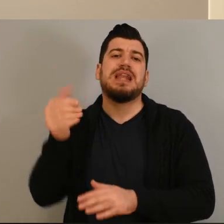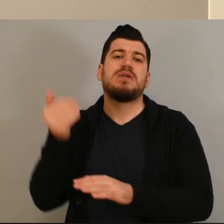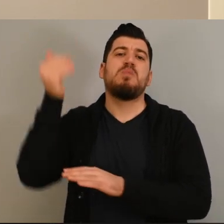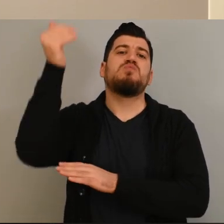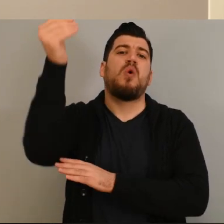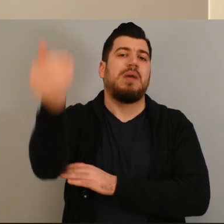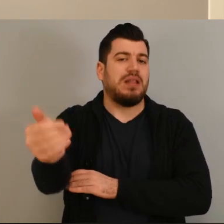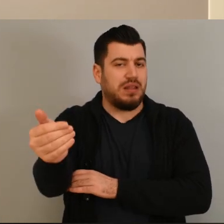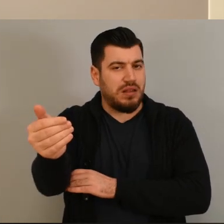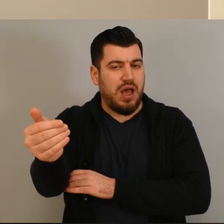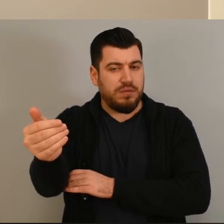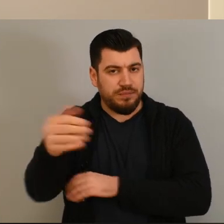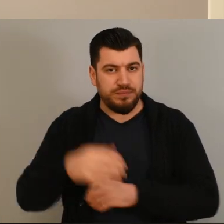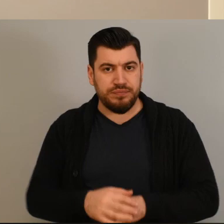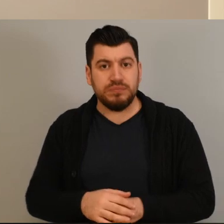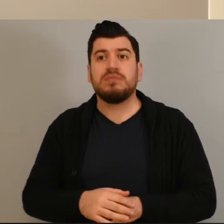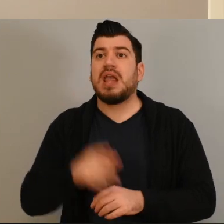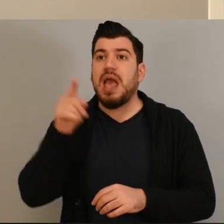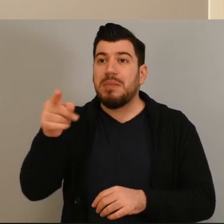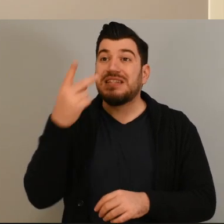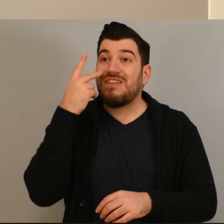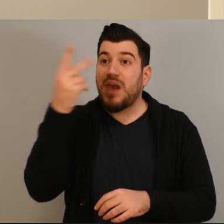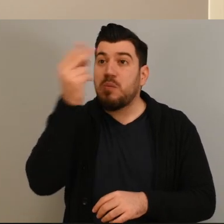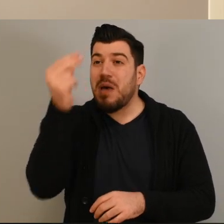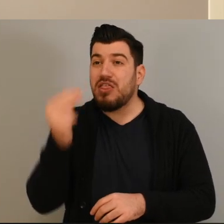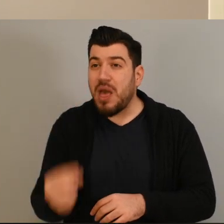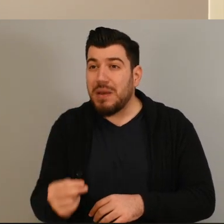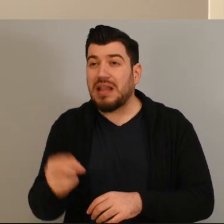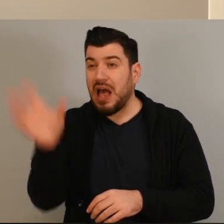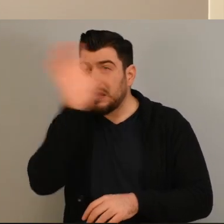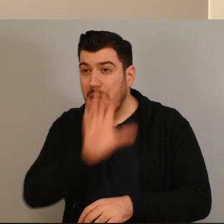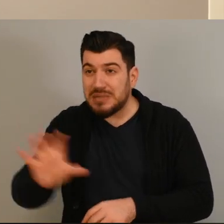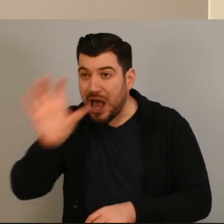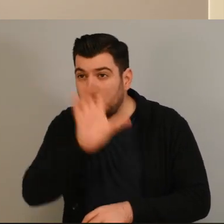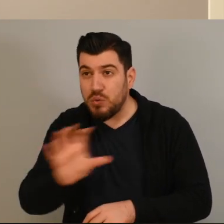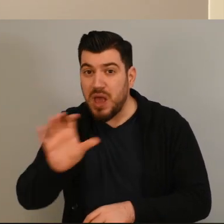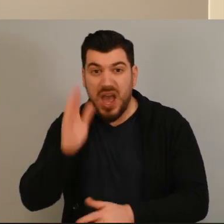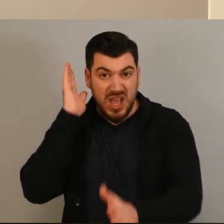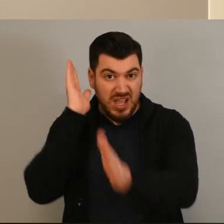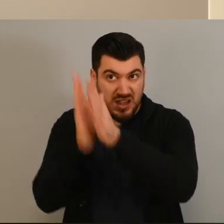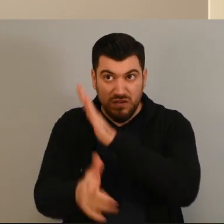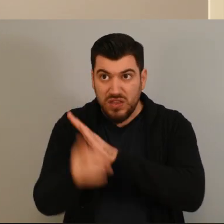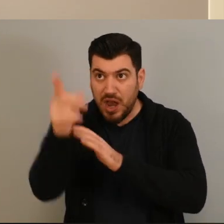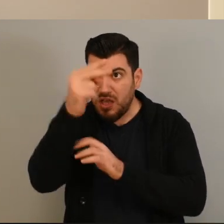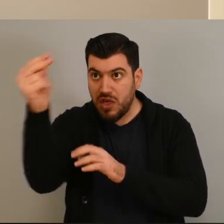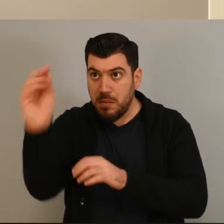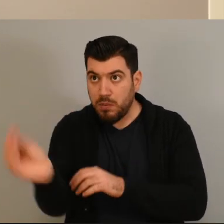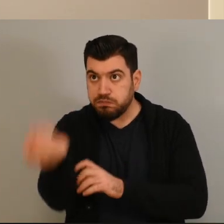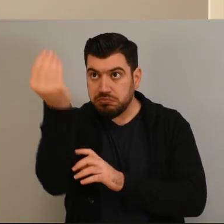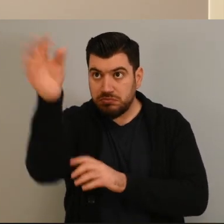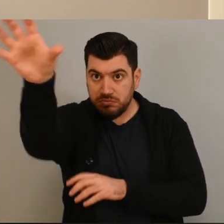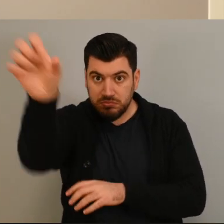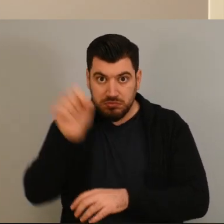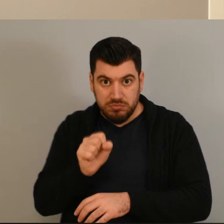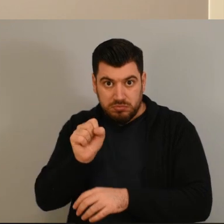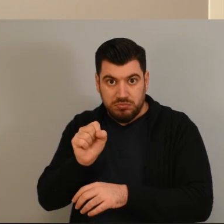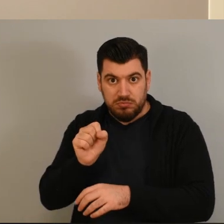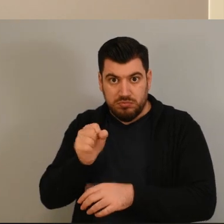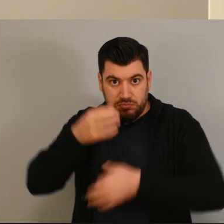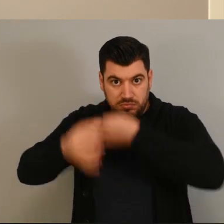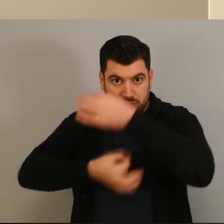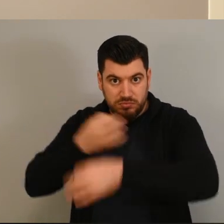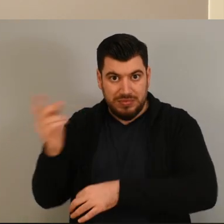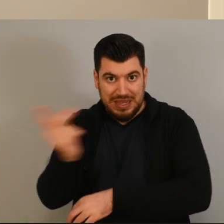ισχύει η πληροφορία που θα πάρει. Φιλτράρουμε θέματα, ψάχνουμε κάτι που θα μας έρθει. Δεν το βάζουμε αμέσως μόλις λάβουμε